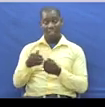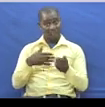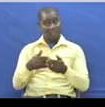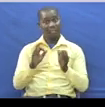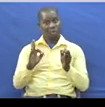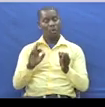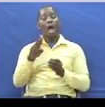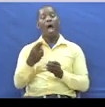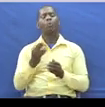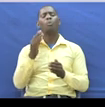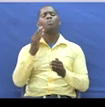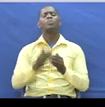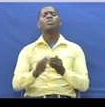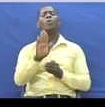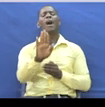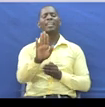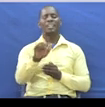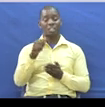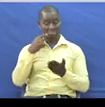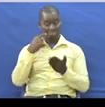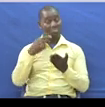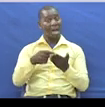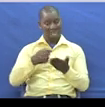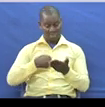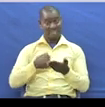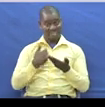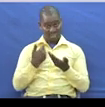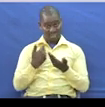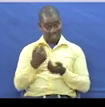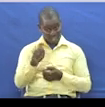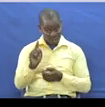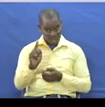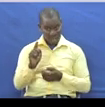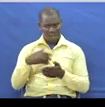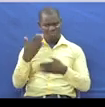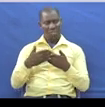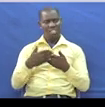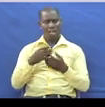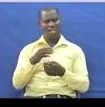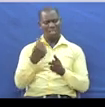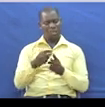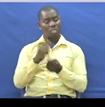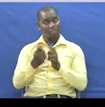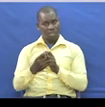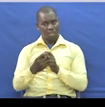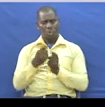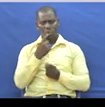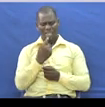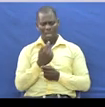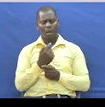Mwishoe Na Ndolinavyo Maanisha Hasa Lakini Kaba Tungesema Tugudishe Kwenye Tafsivu Za Kule Mwanzo Tungesema